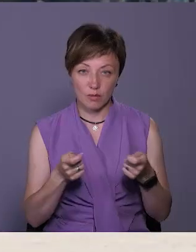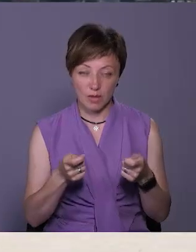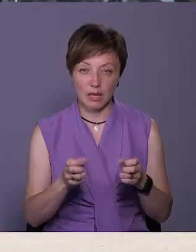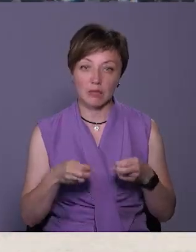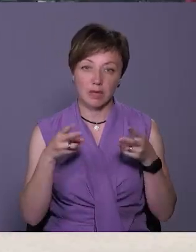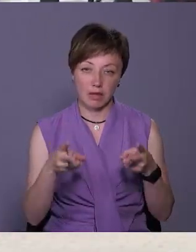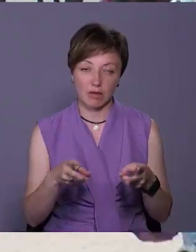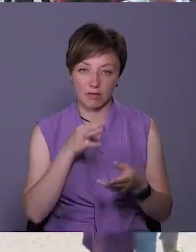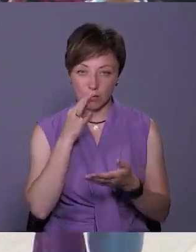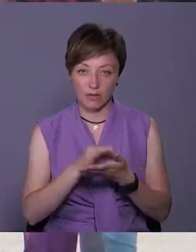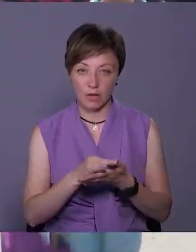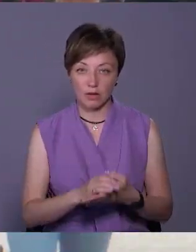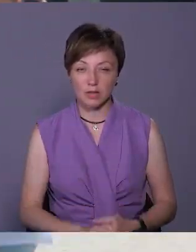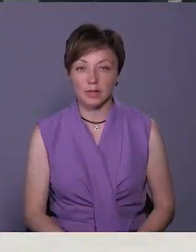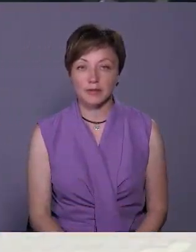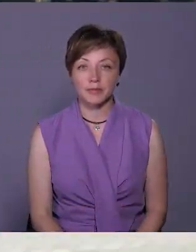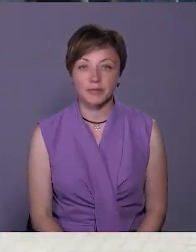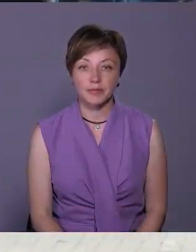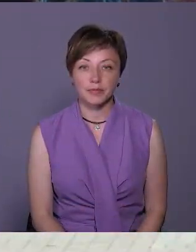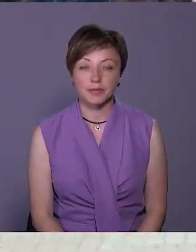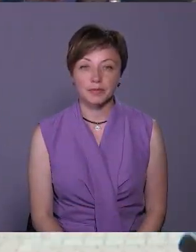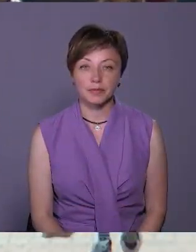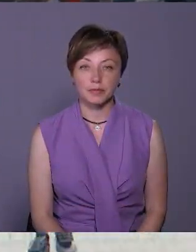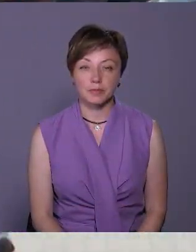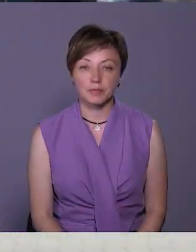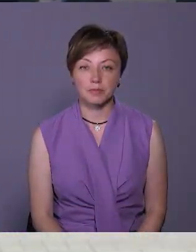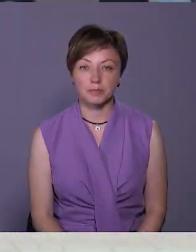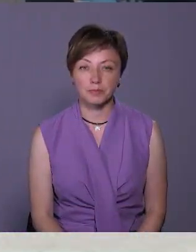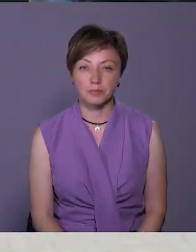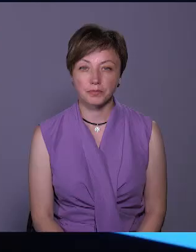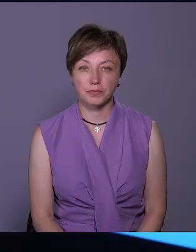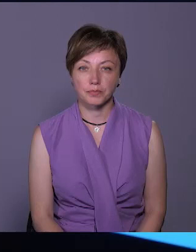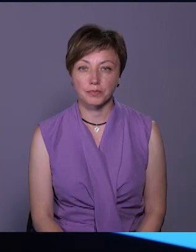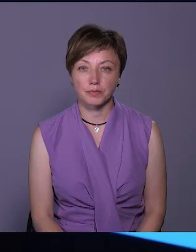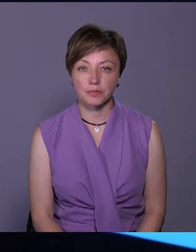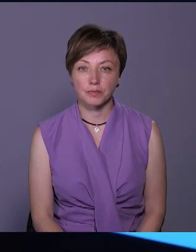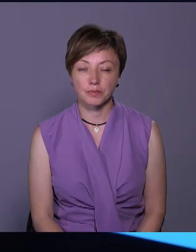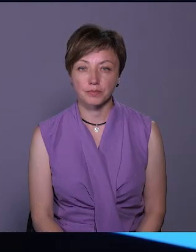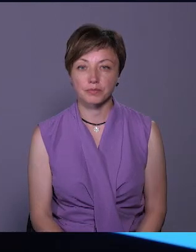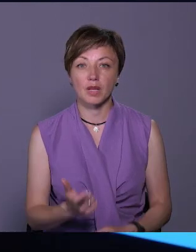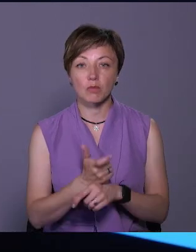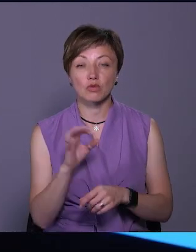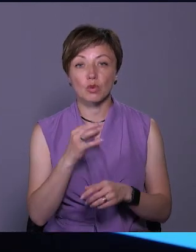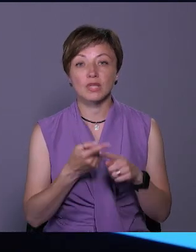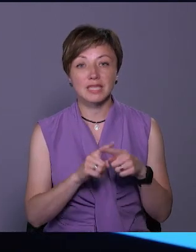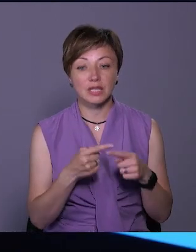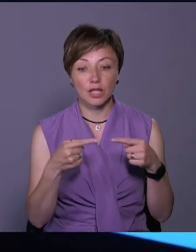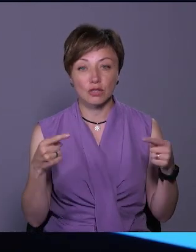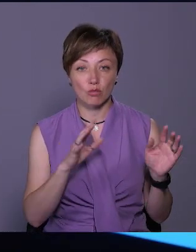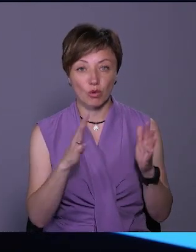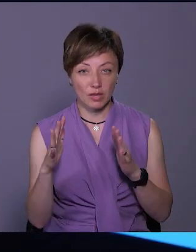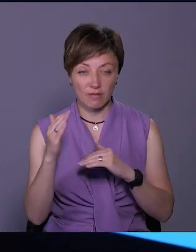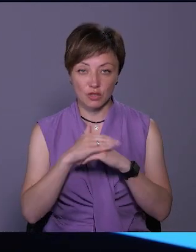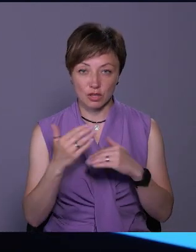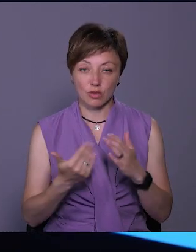чи кримінальної відповідальності. Ірина Арьон, Микола Ярковський, Новини міста. Більше про ці та інші події